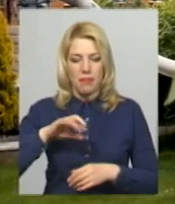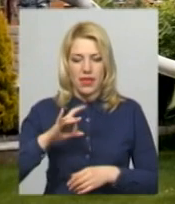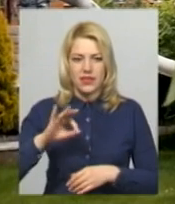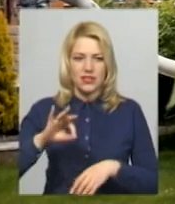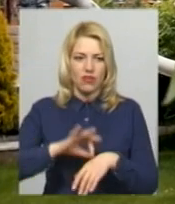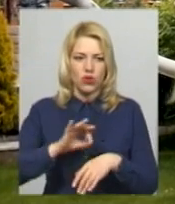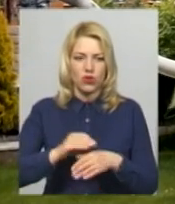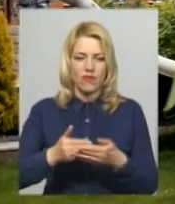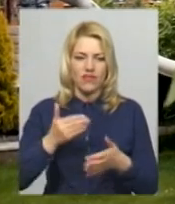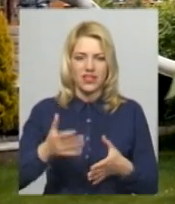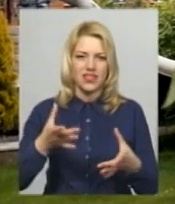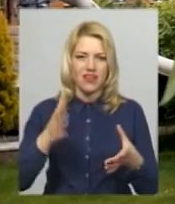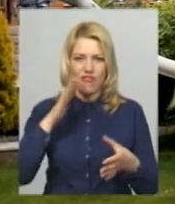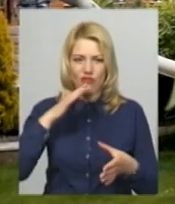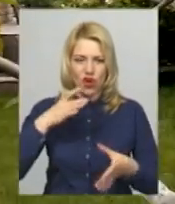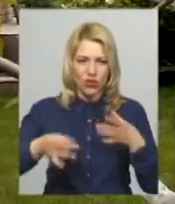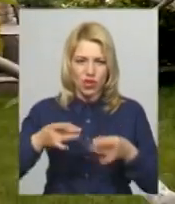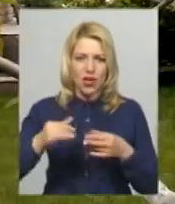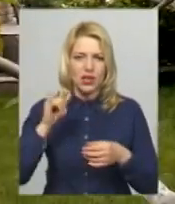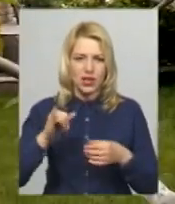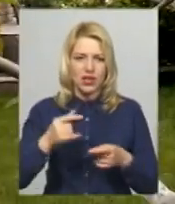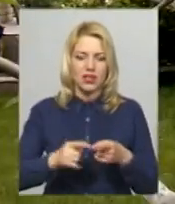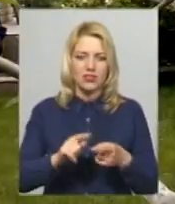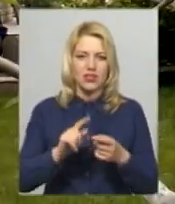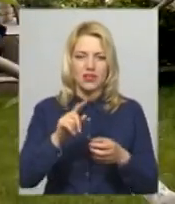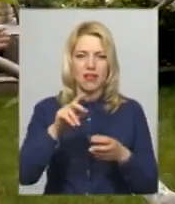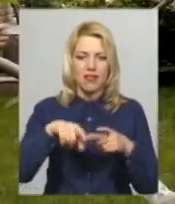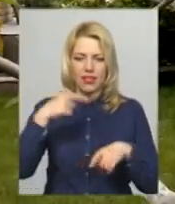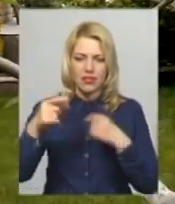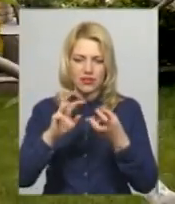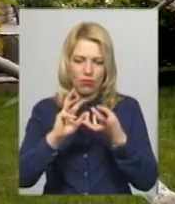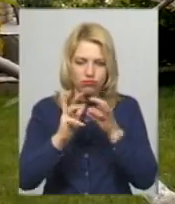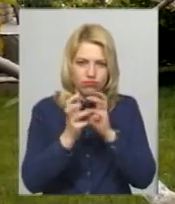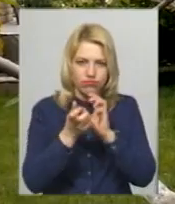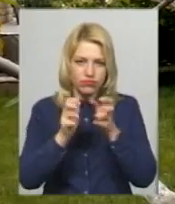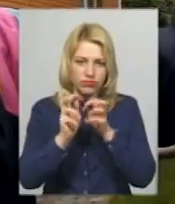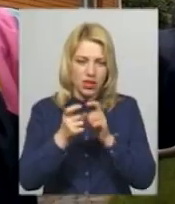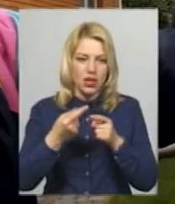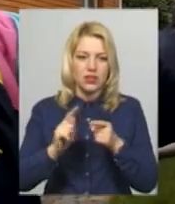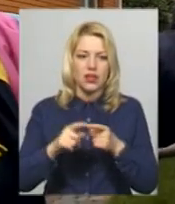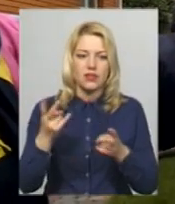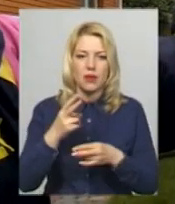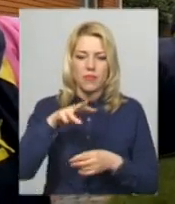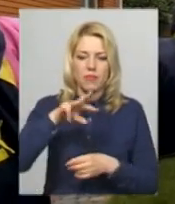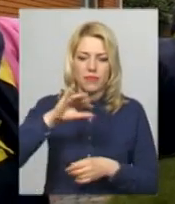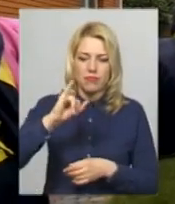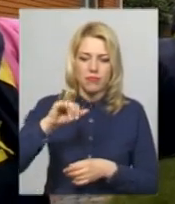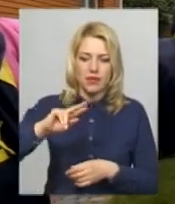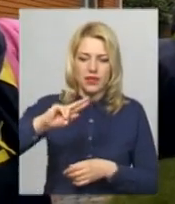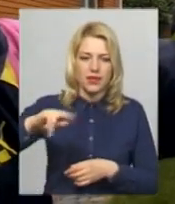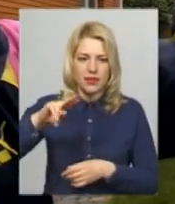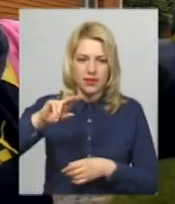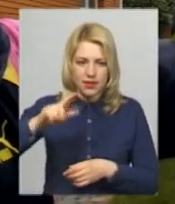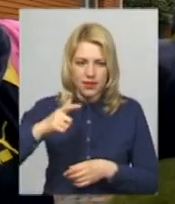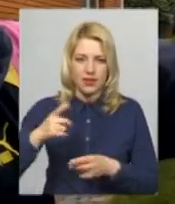хвороба від надмірної вологості та низької температури кучерявість листя. Ці дерева він радить обробляти препаратами з вмістом міді ще восени. Друга